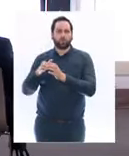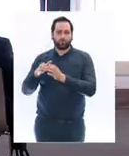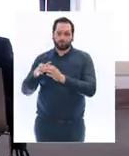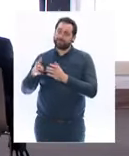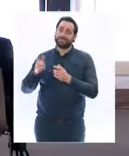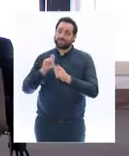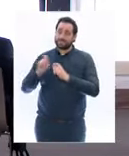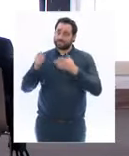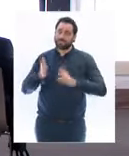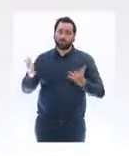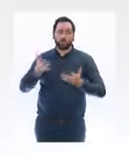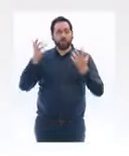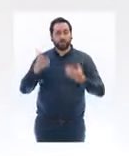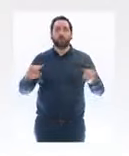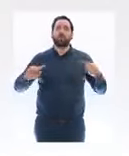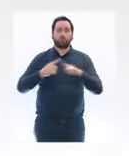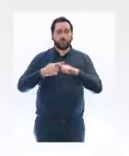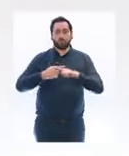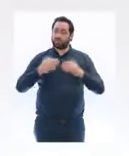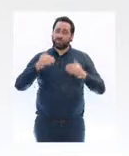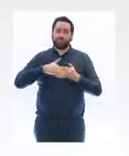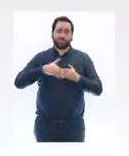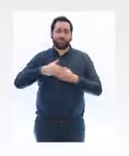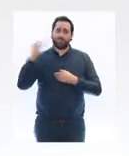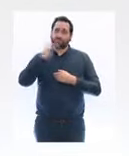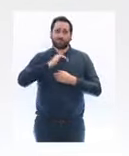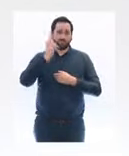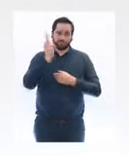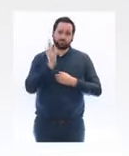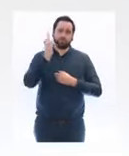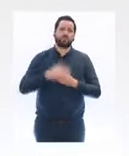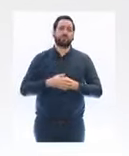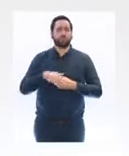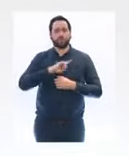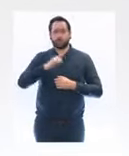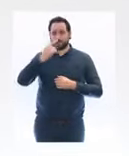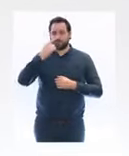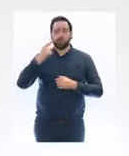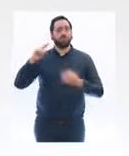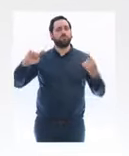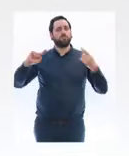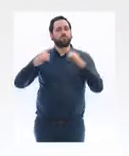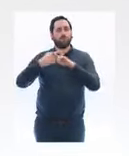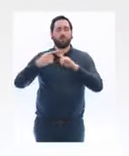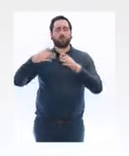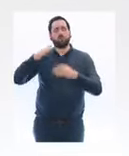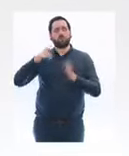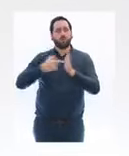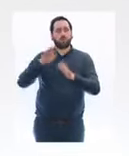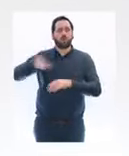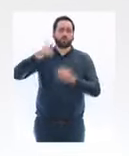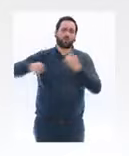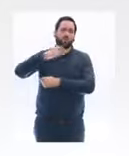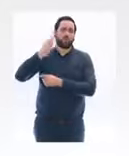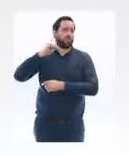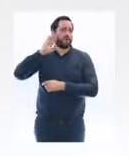parce que la crise sanitaire s'aggrave dans certains pays européens qu'il y a des difficultés économiques que le plan de relance européen doit être adopté sans délai